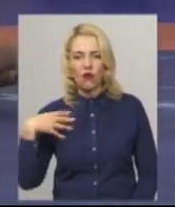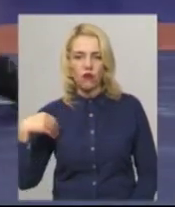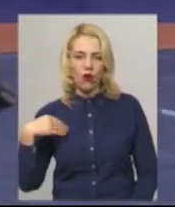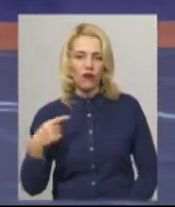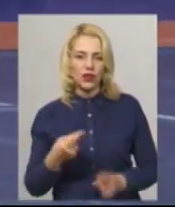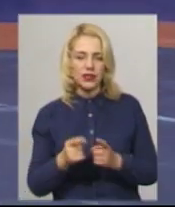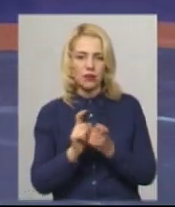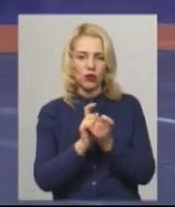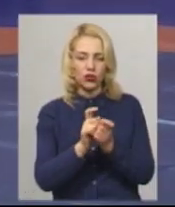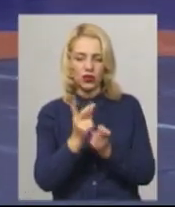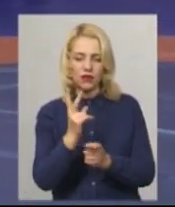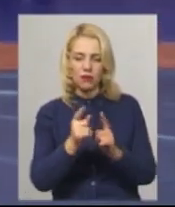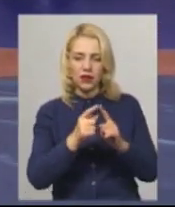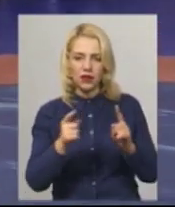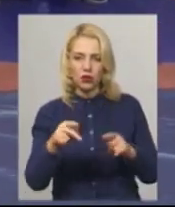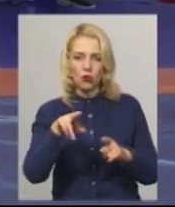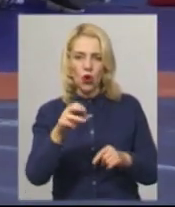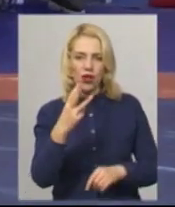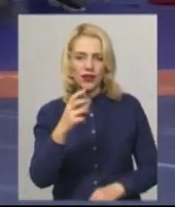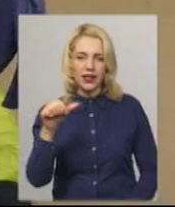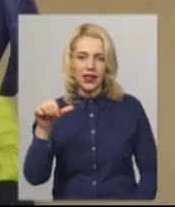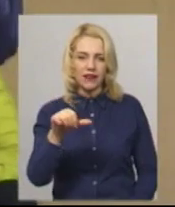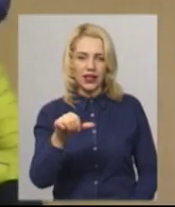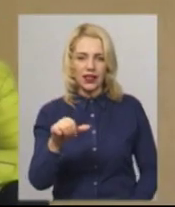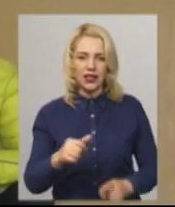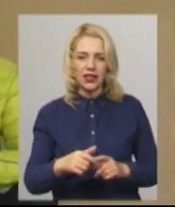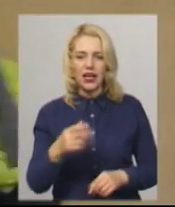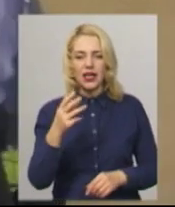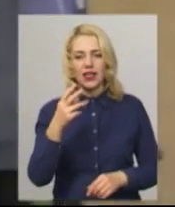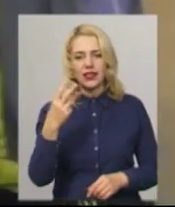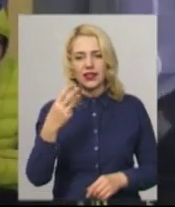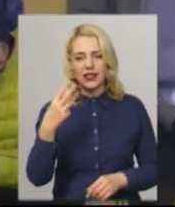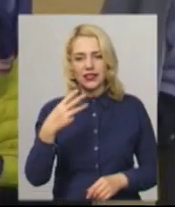складається з двох періодів – по три хвилини, між ними 30-ти секундна перерва.